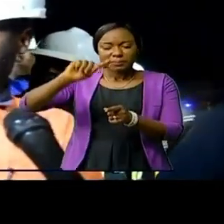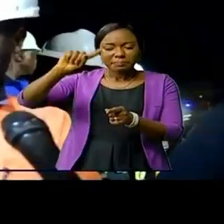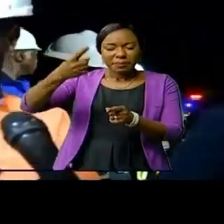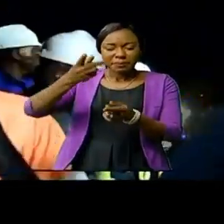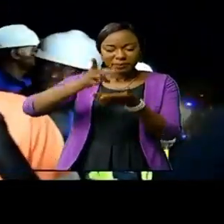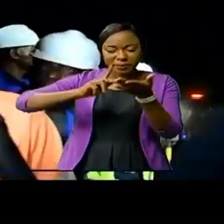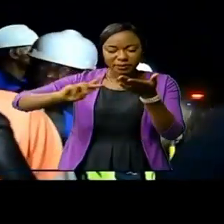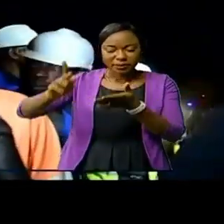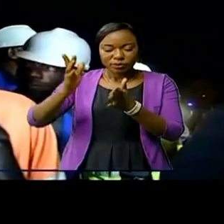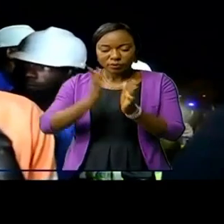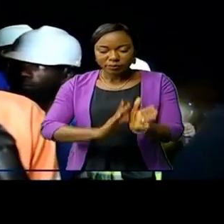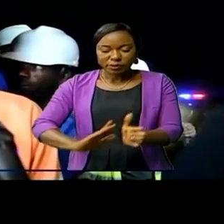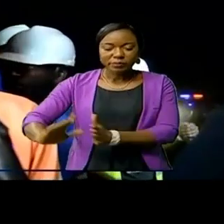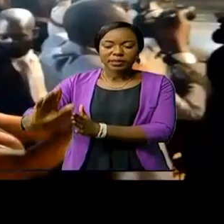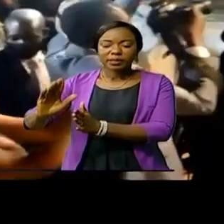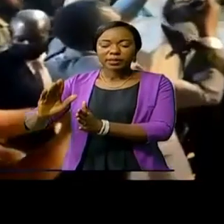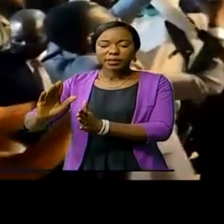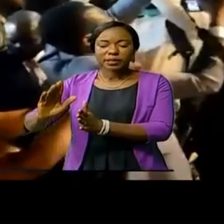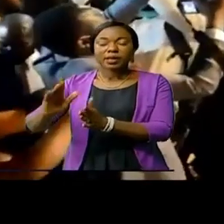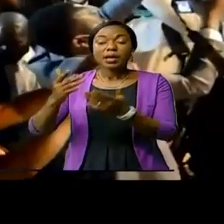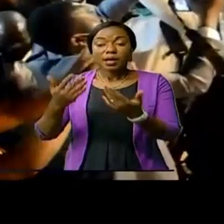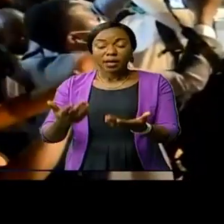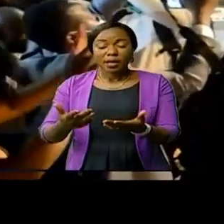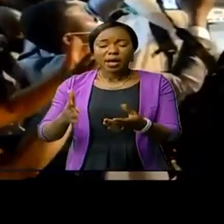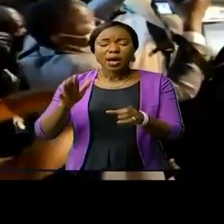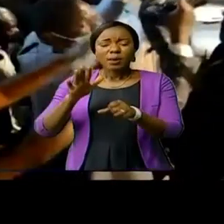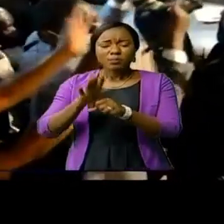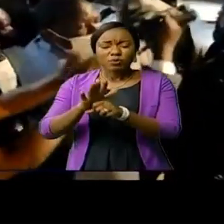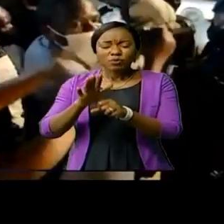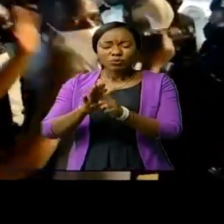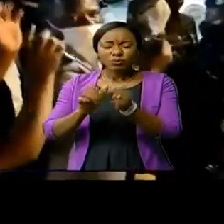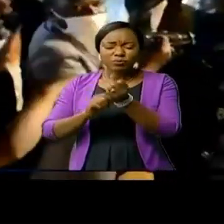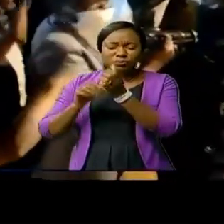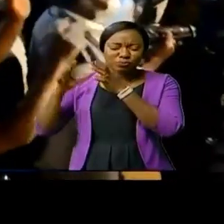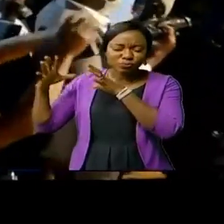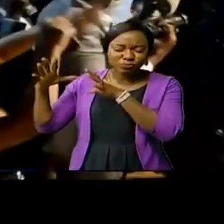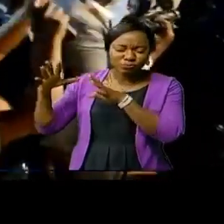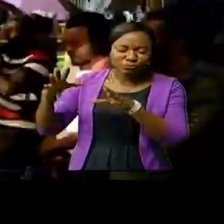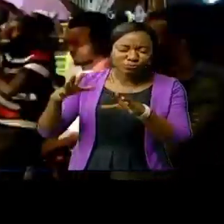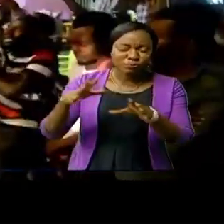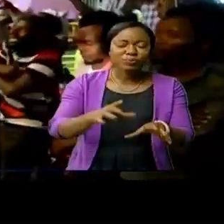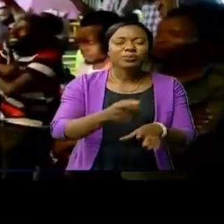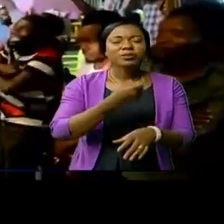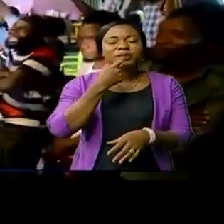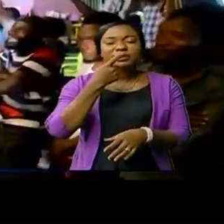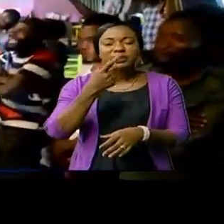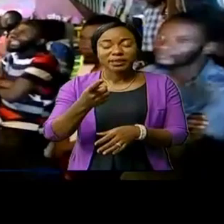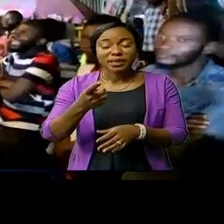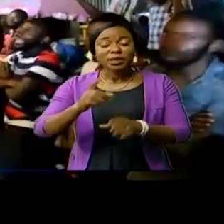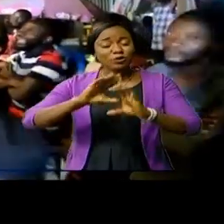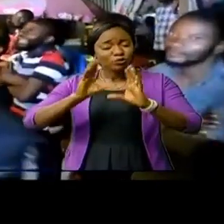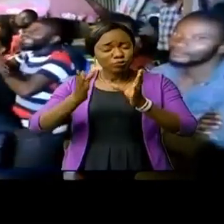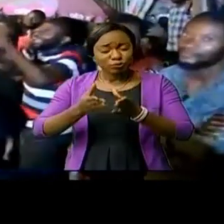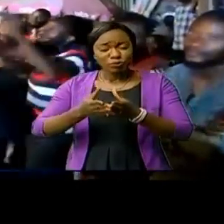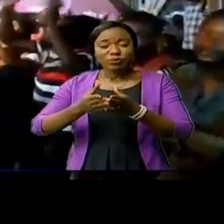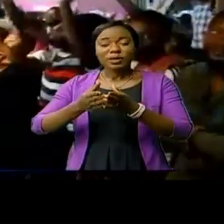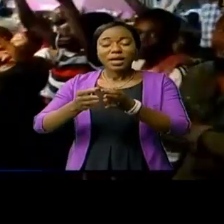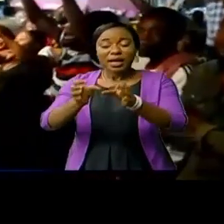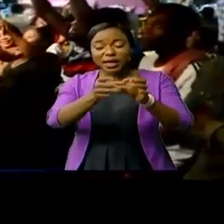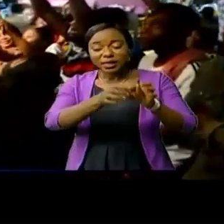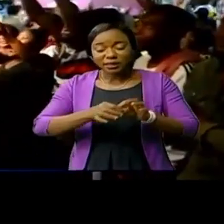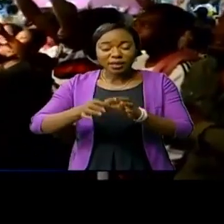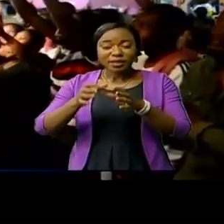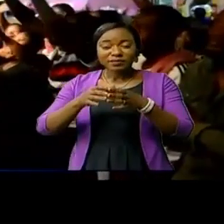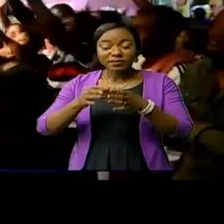'au PK 0 plus 275. L'engouement était vif tout autour. Comme pour dire que la symbiose entre Masuka et ses